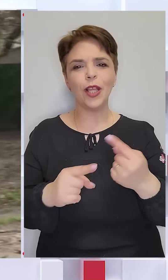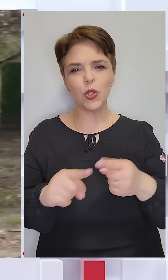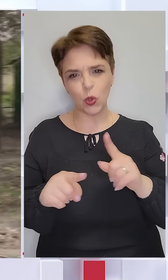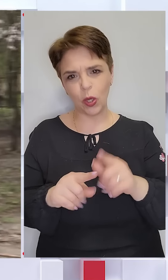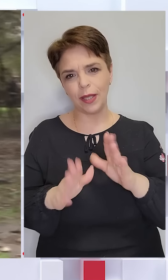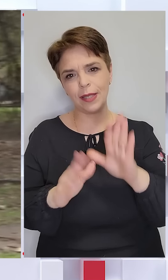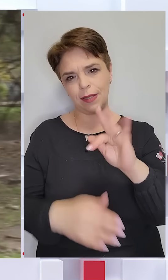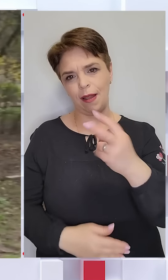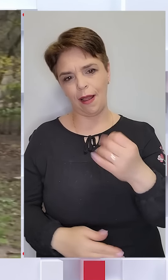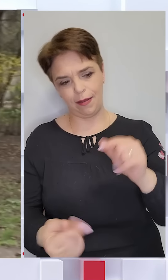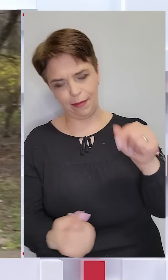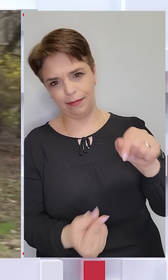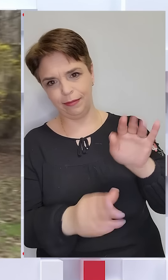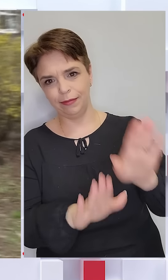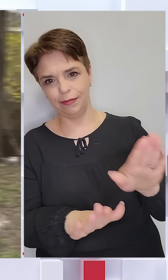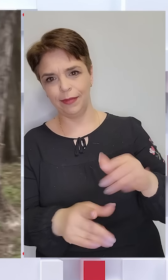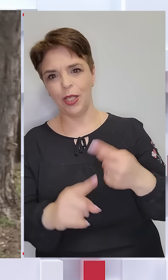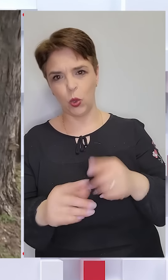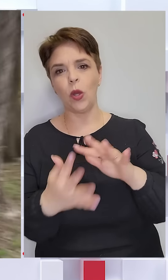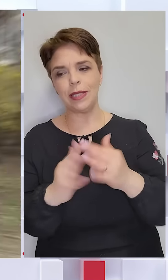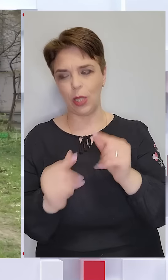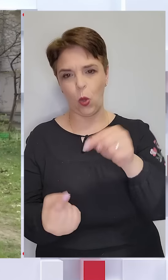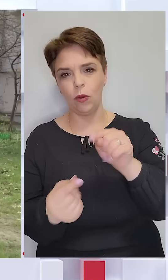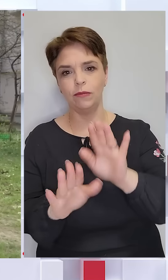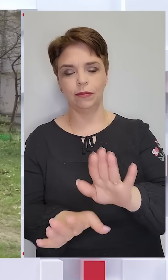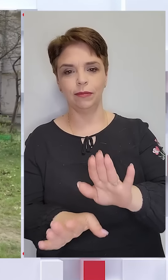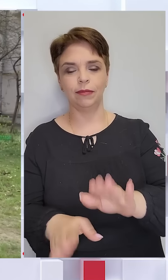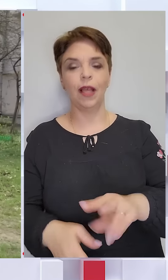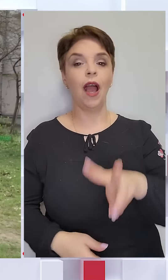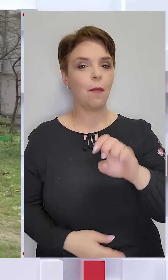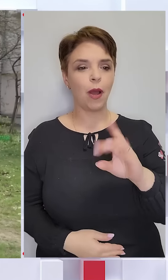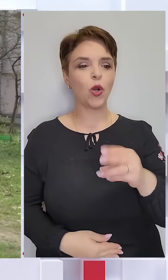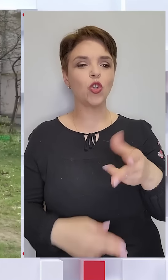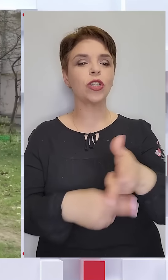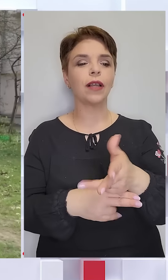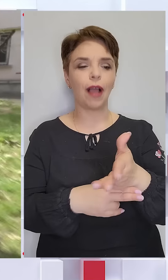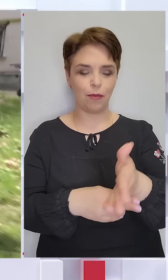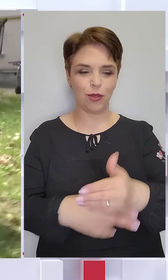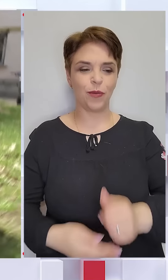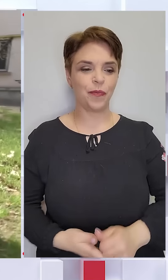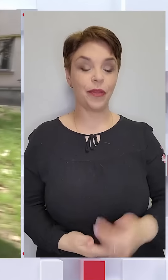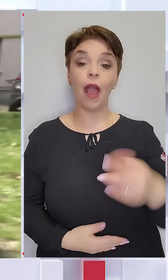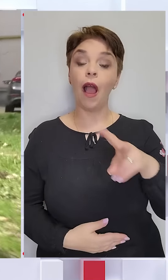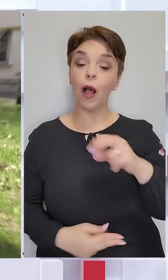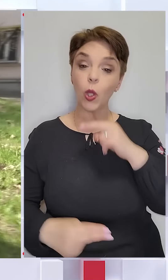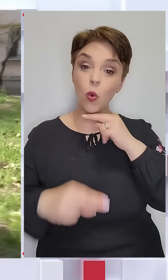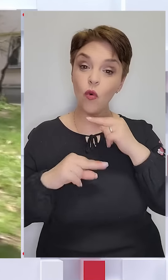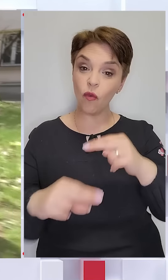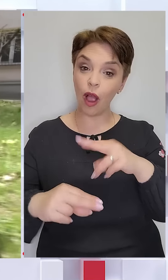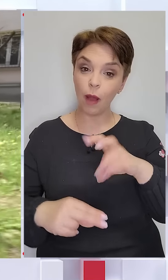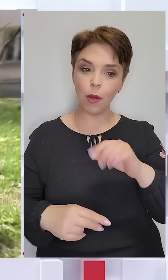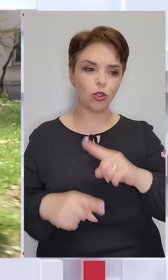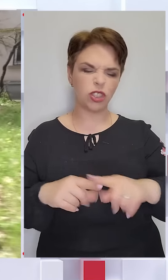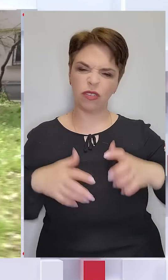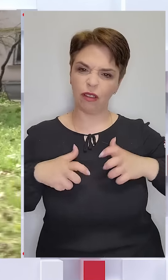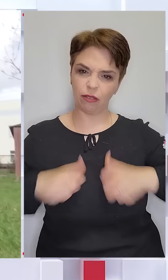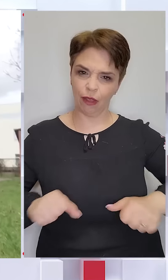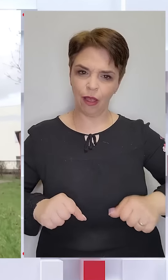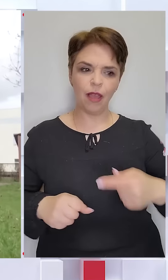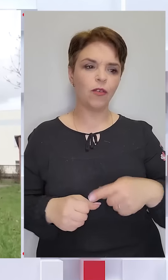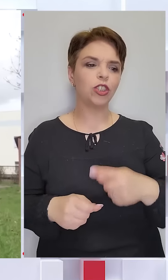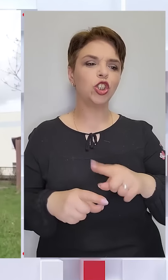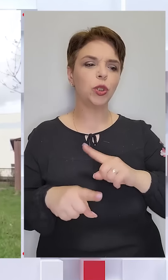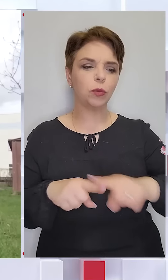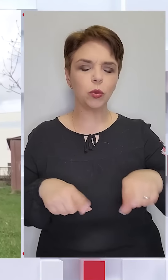є сарай, для цього є село. Маргошка на камеру. Але увага, Маргош швидко набридає і